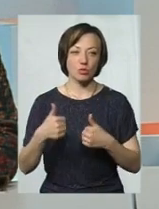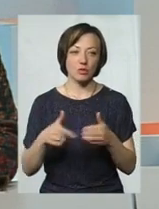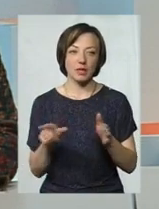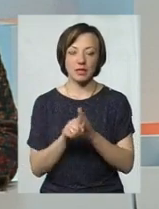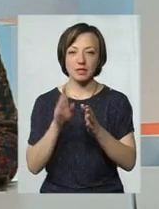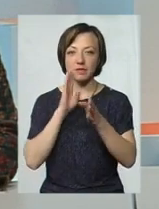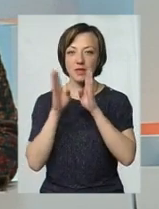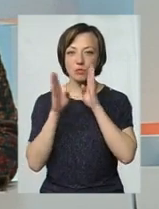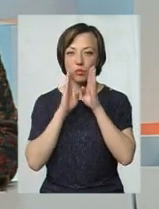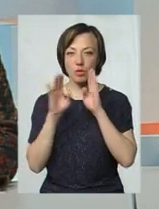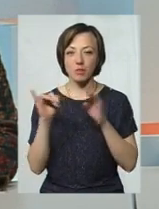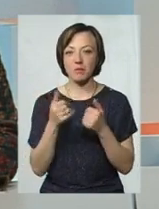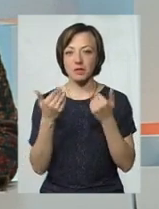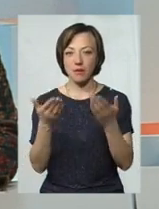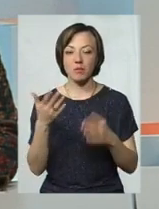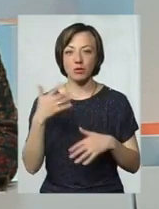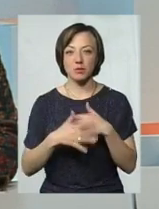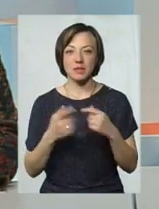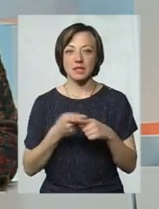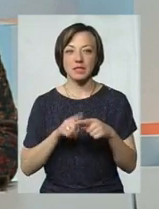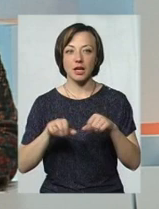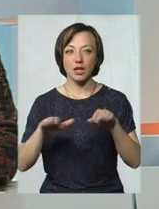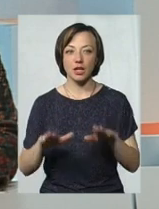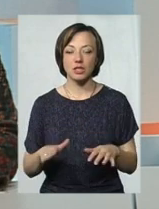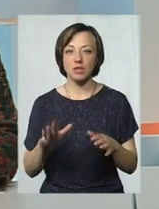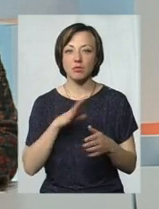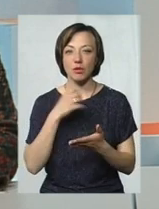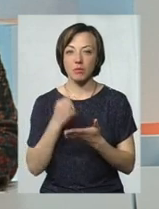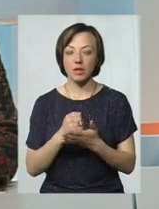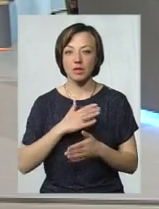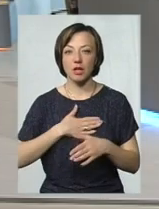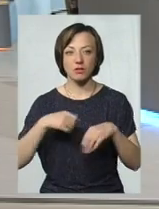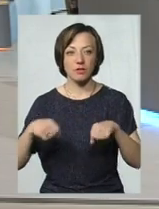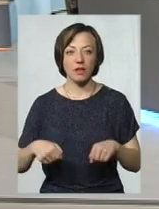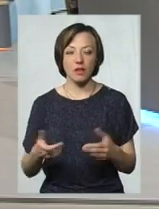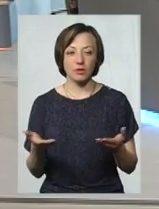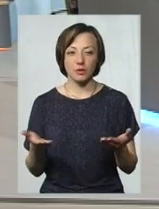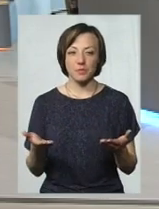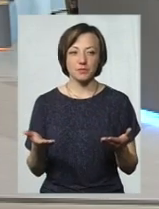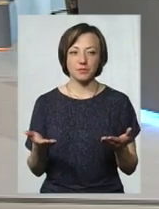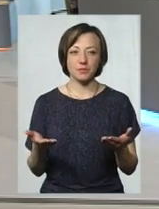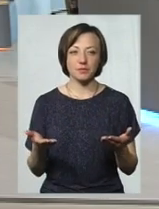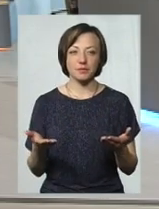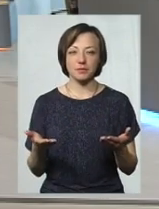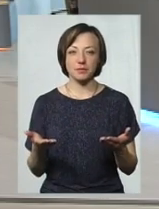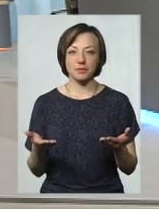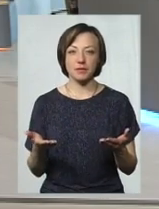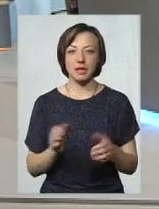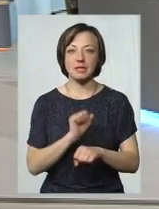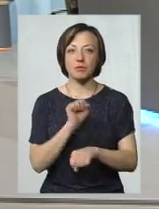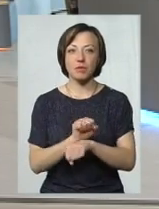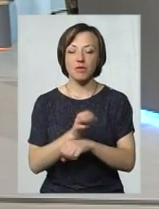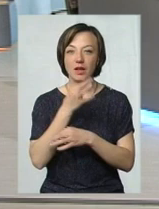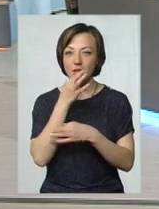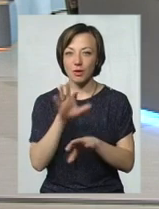Фейсбуком, і ми з вами розуміємо, що це рішення, яке зараз було прийнято нашою владою, воно відпрацювало механізм заблокувати любий